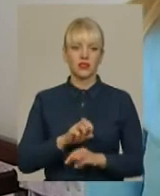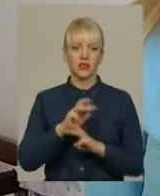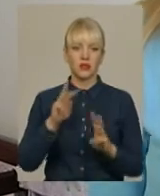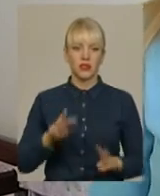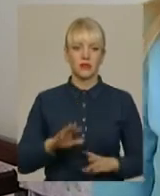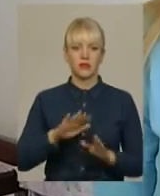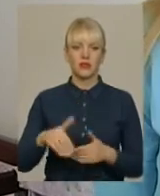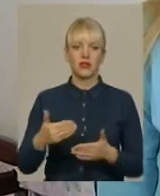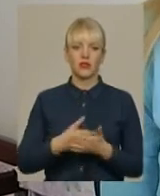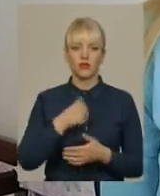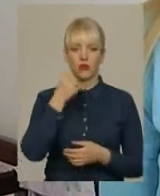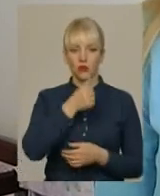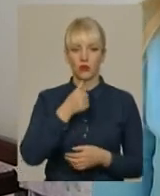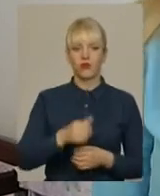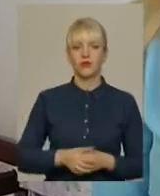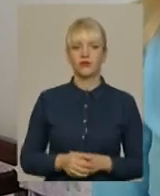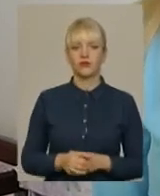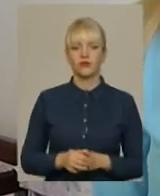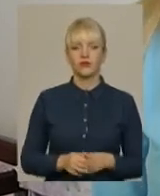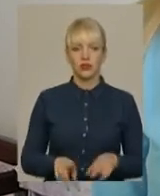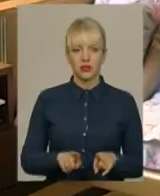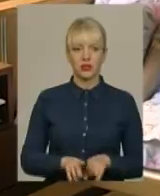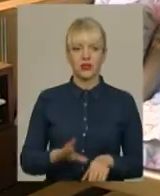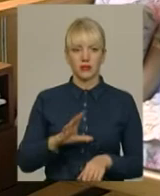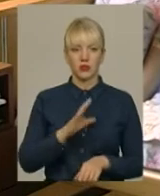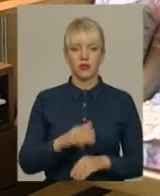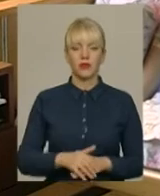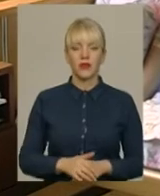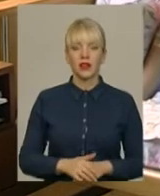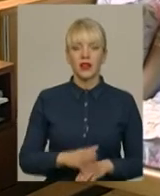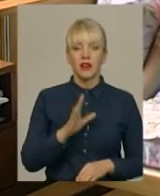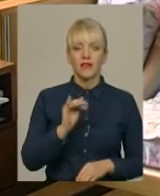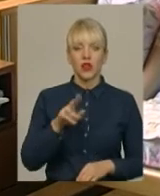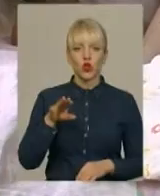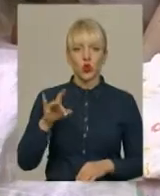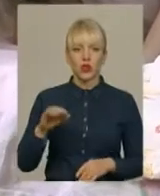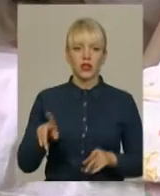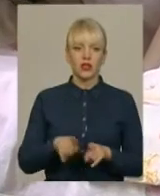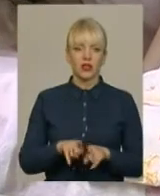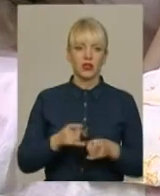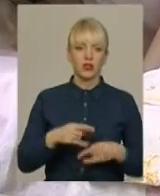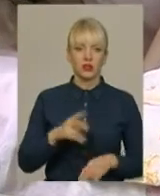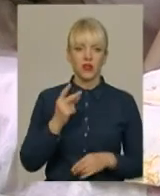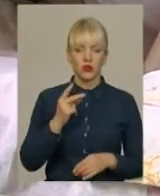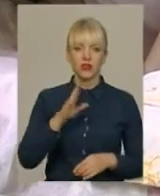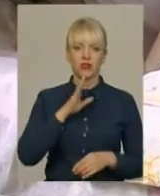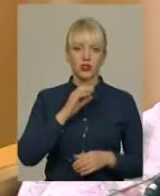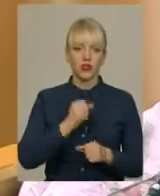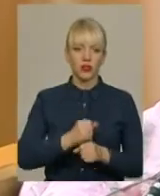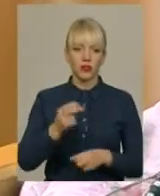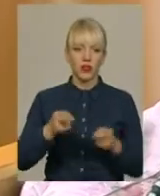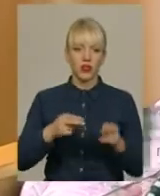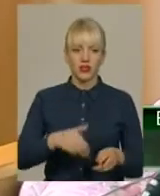нового року буде забезпечення. воно і було. Пані Вікторія також народжувала вдруге. Жінці робили кесарів Ростин.